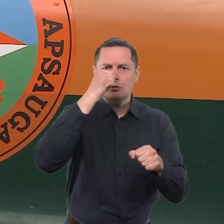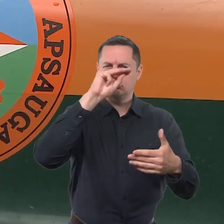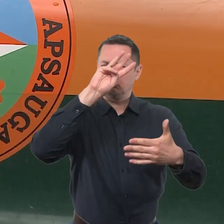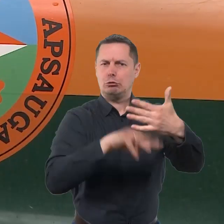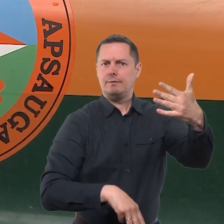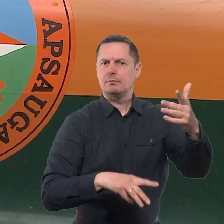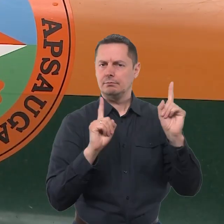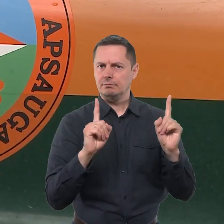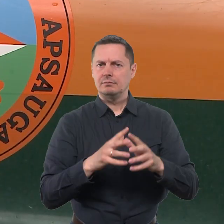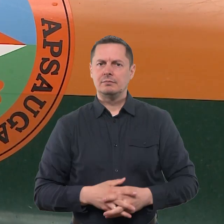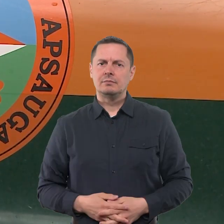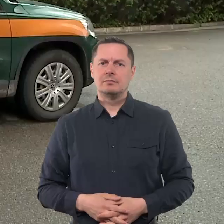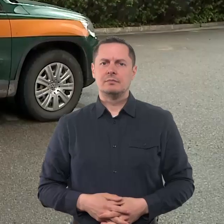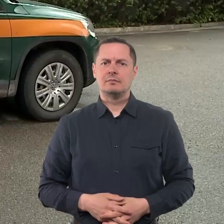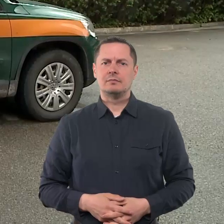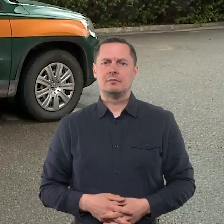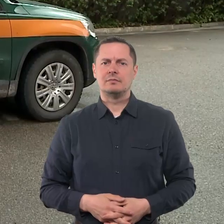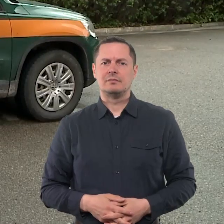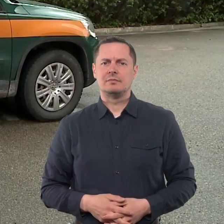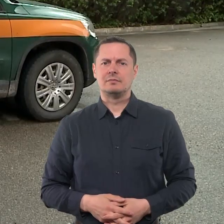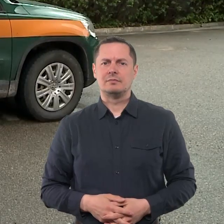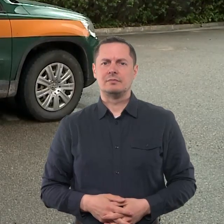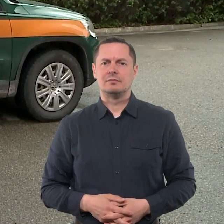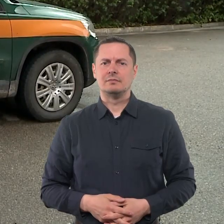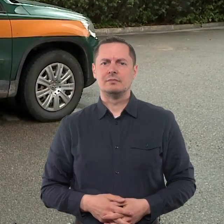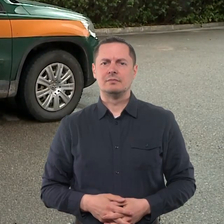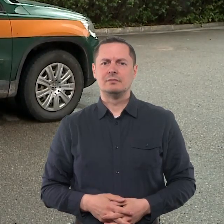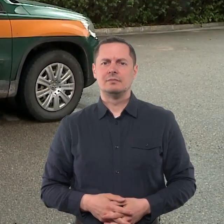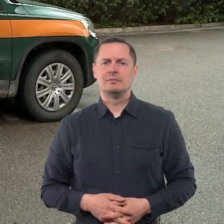želdinius, tai gali užtraukti nemalonumus ir baudas.